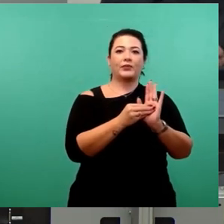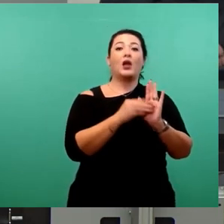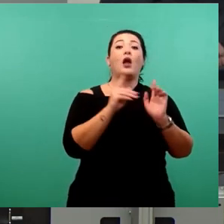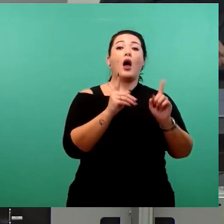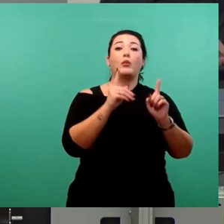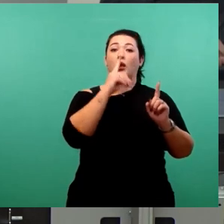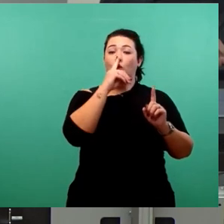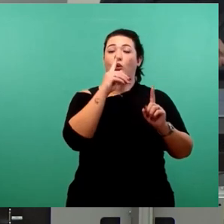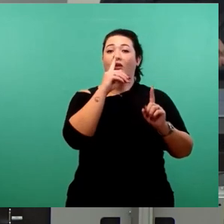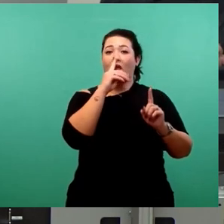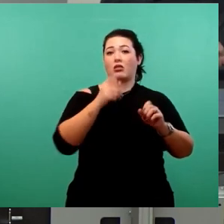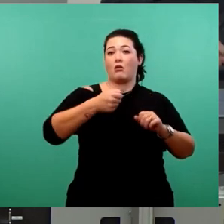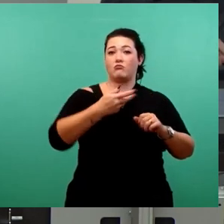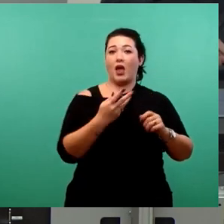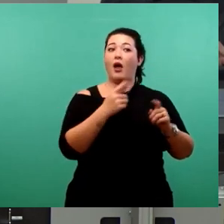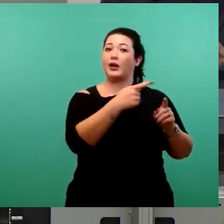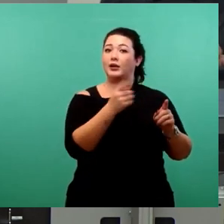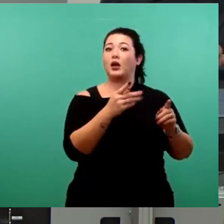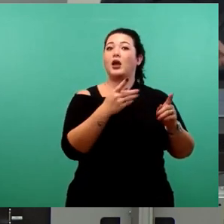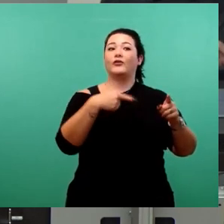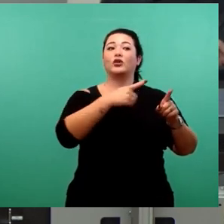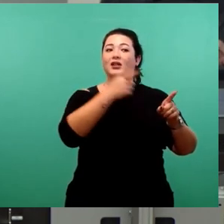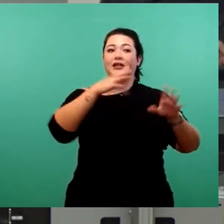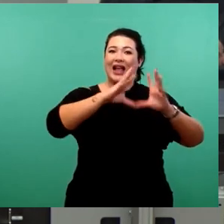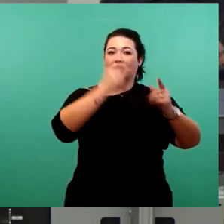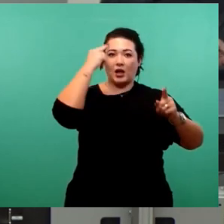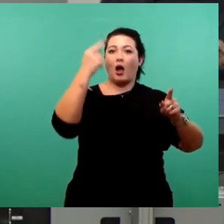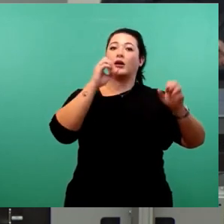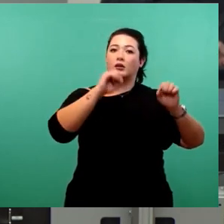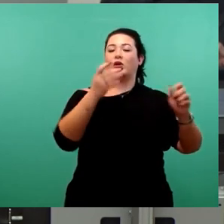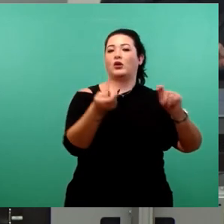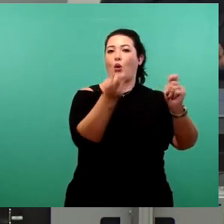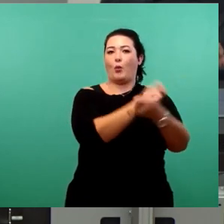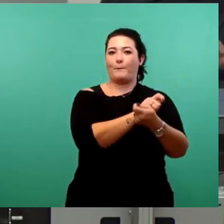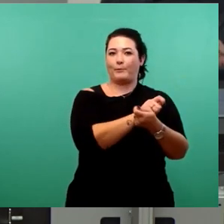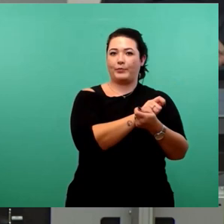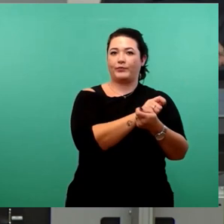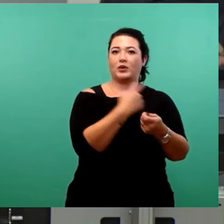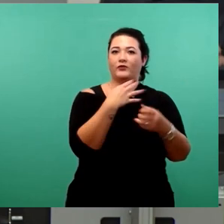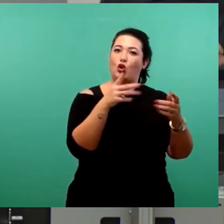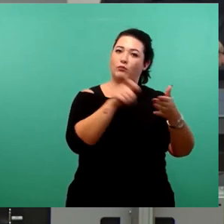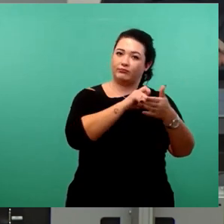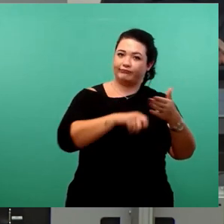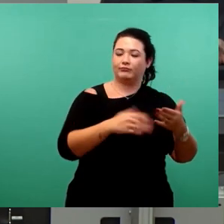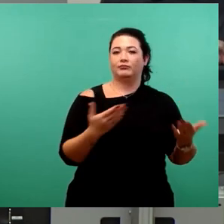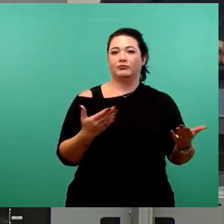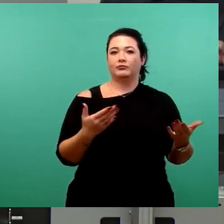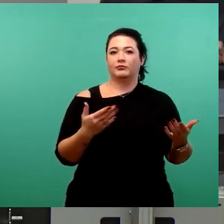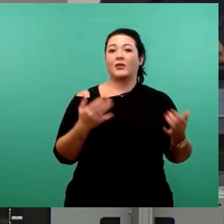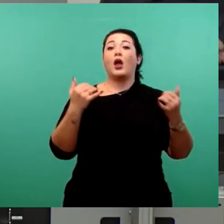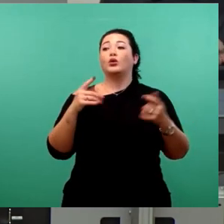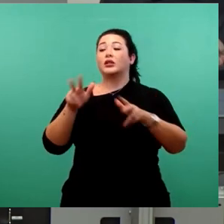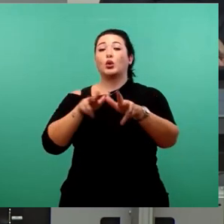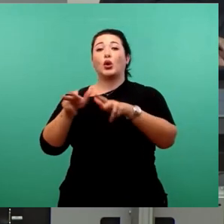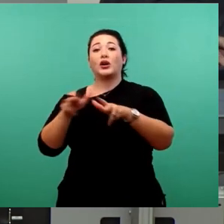Mitglieder des Rates geändert werden kann. Viertens. Klimaschutz wird endlich Chefsache. Der OB übernimmt die Koordinierungsaufgabe für den